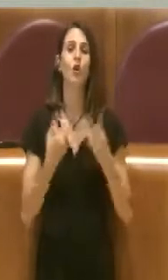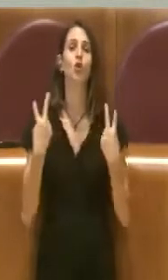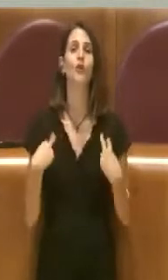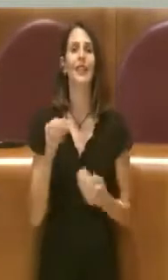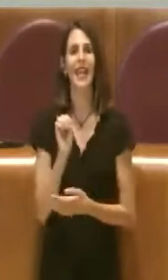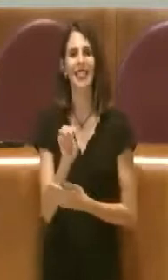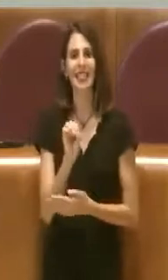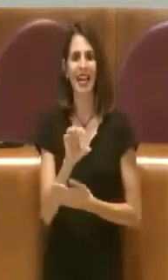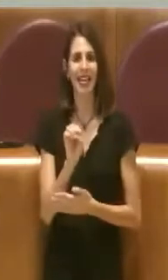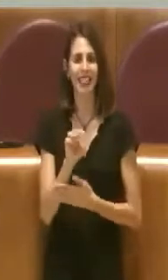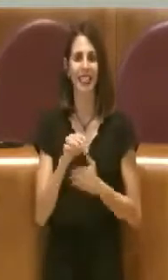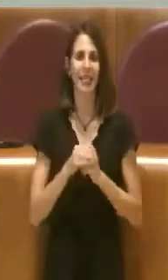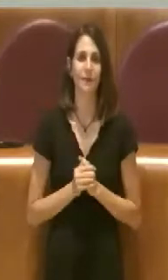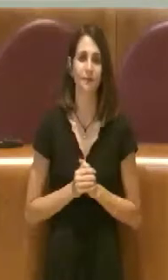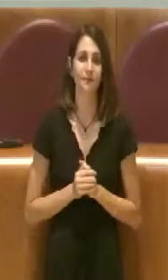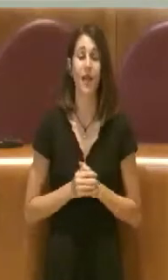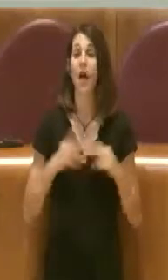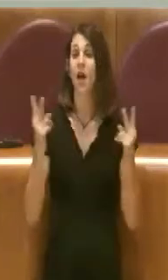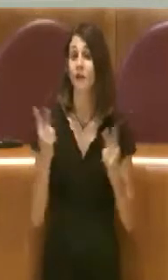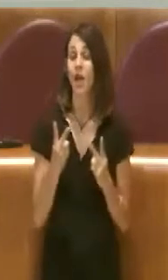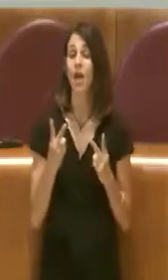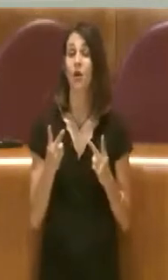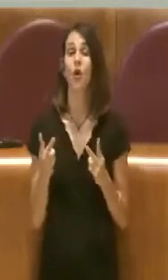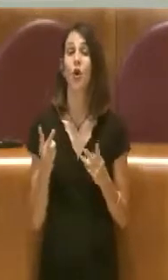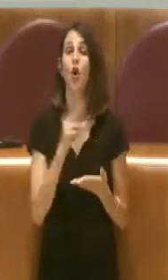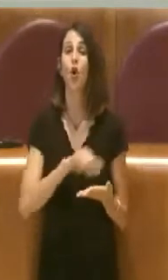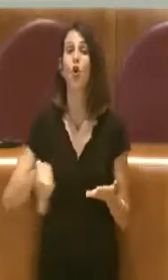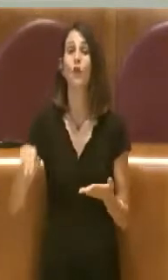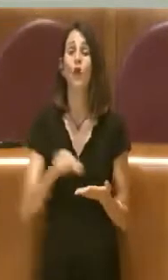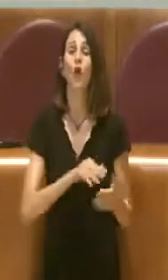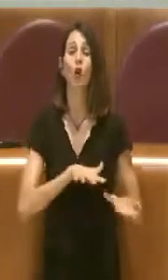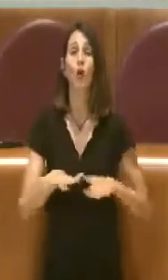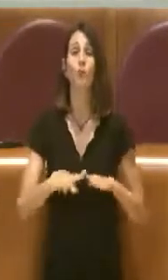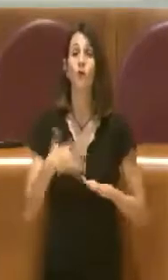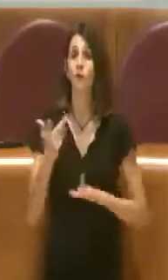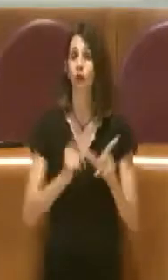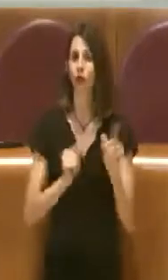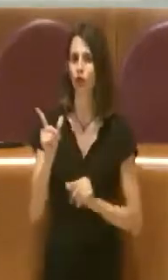Ovviamente il voto del Movimento 5 Stelle sarà un voto favorevole. Grazie.